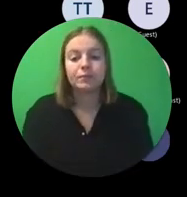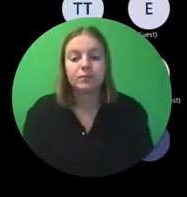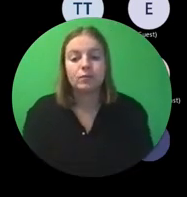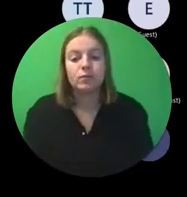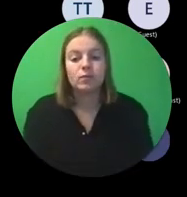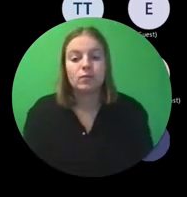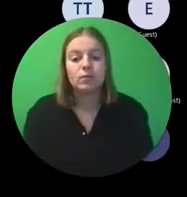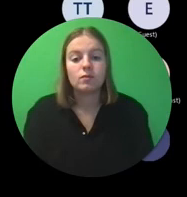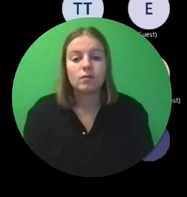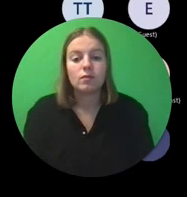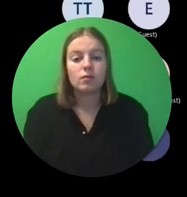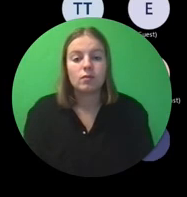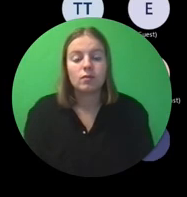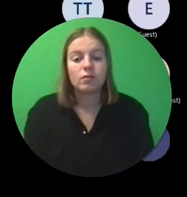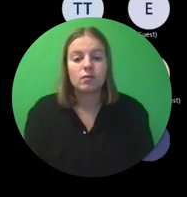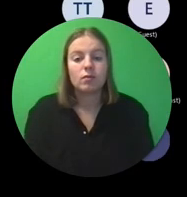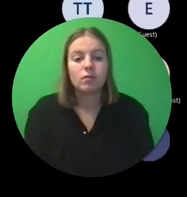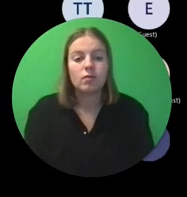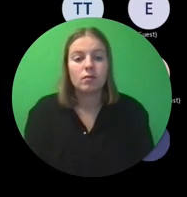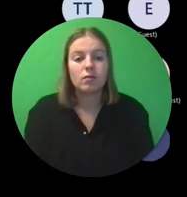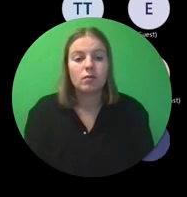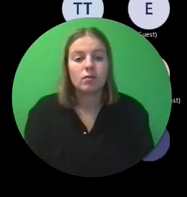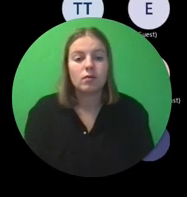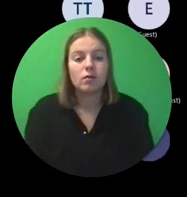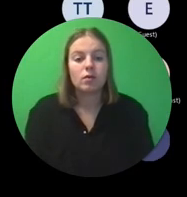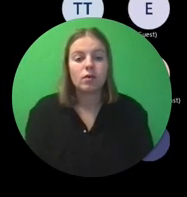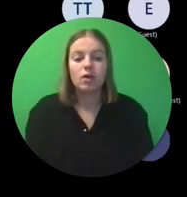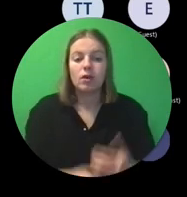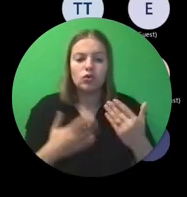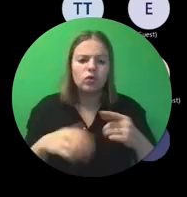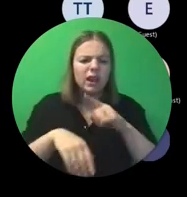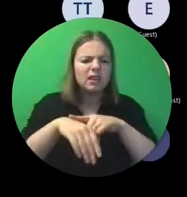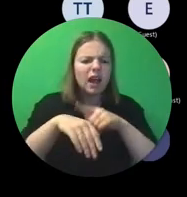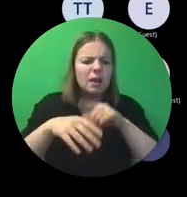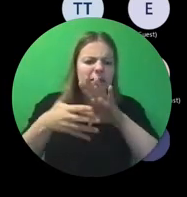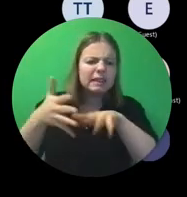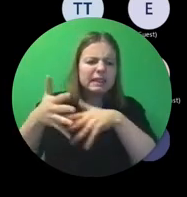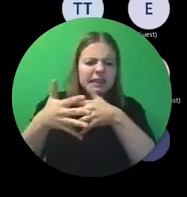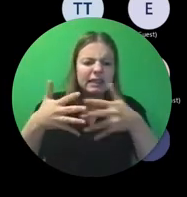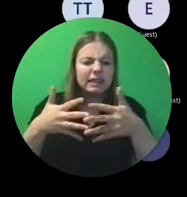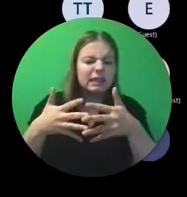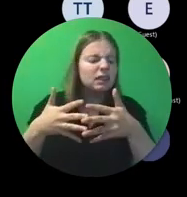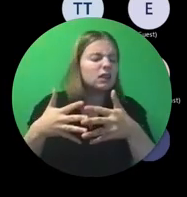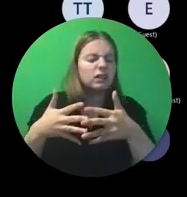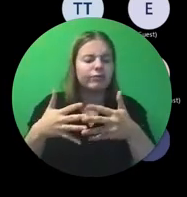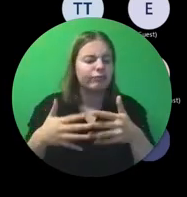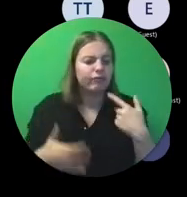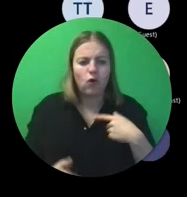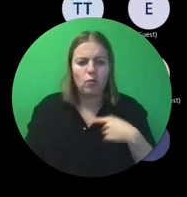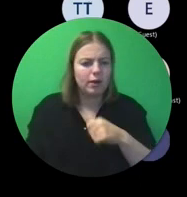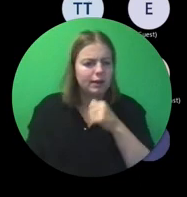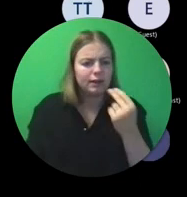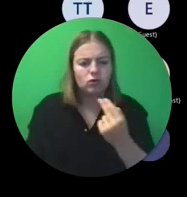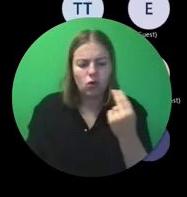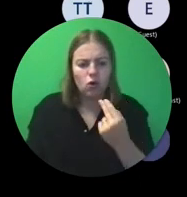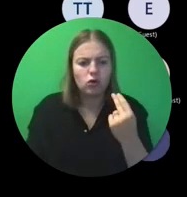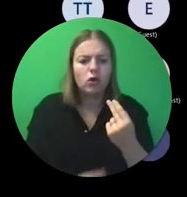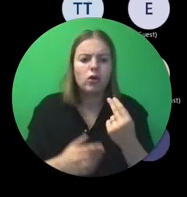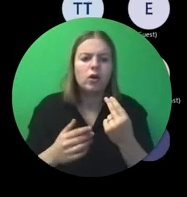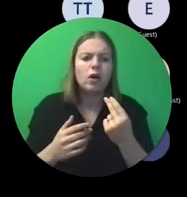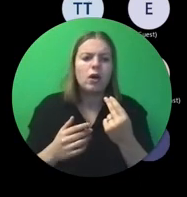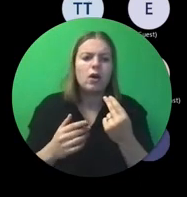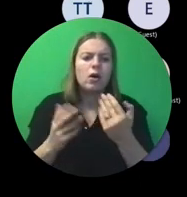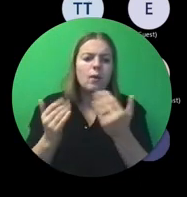Daar is geen sprake op dit moment van timesheets en dergelijke. Omdat in andere